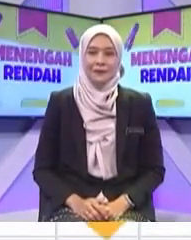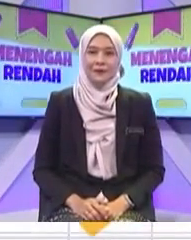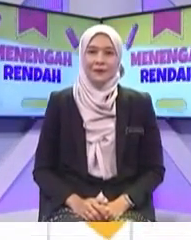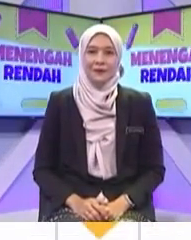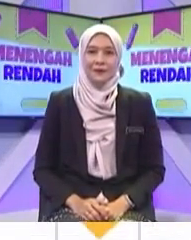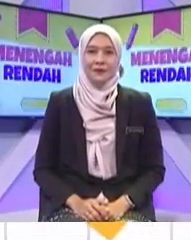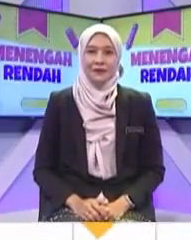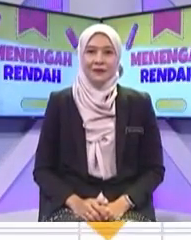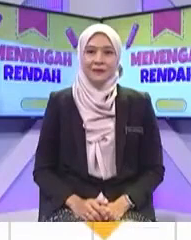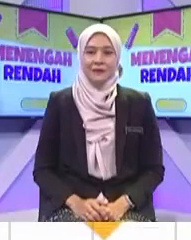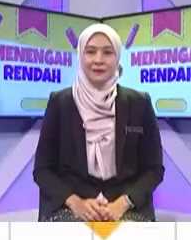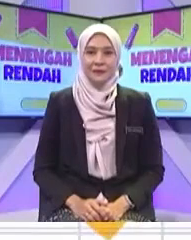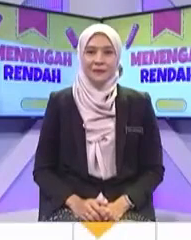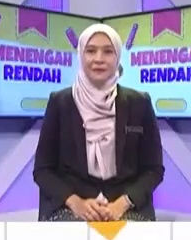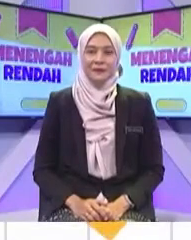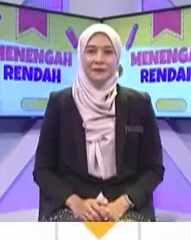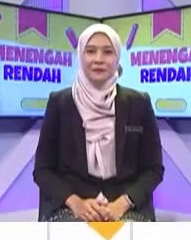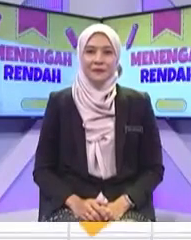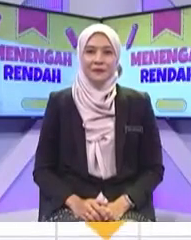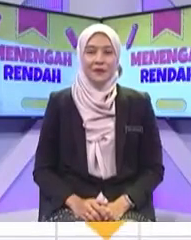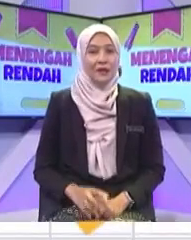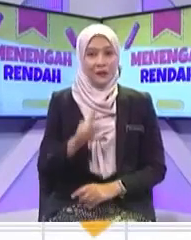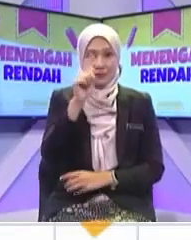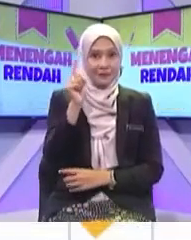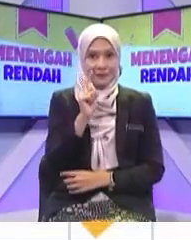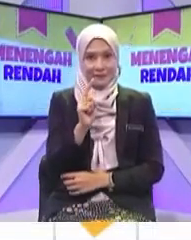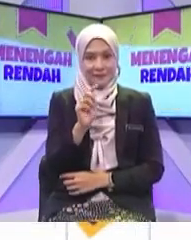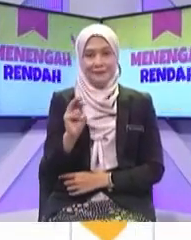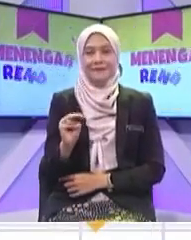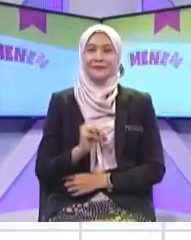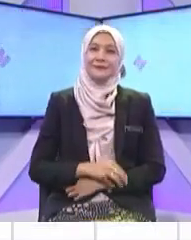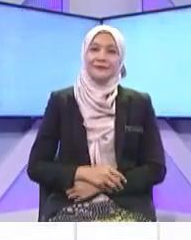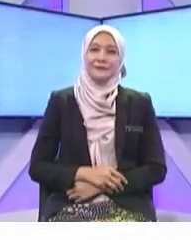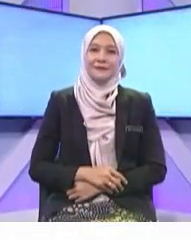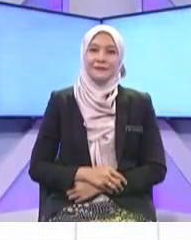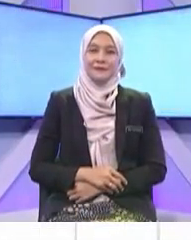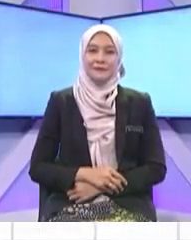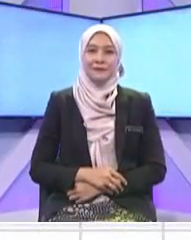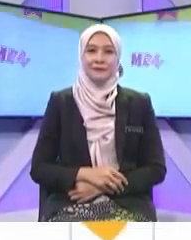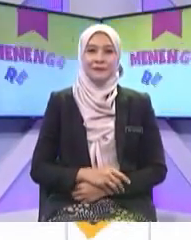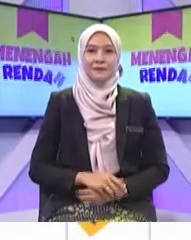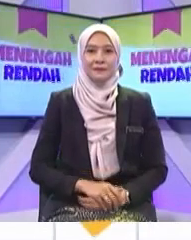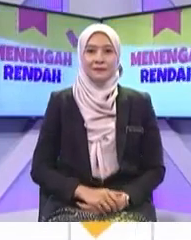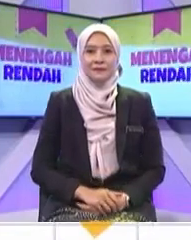nak jawab Dua-dua belakang saya ni Sebuah cemerlang Jadi siapa yang mulakan dulu Khalif silakan Khalif dulu Okey